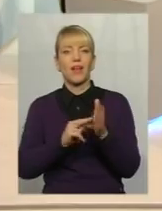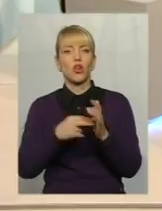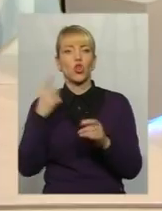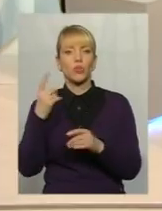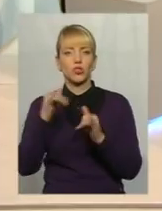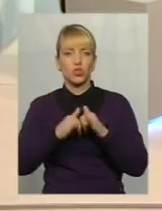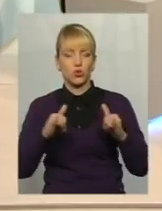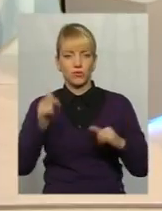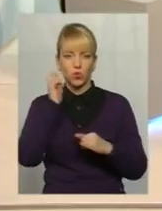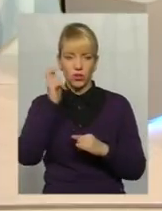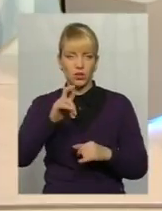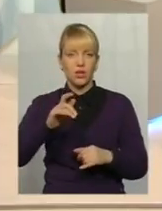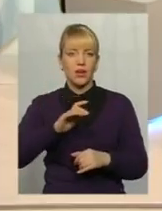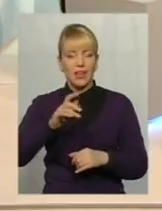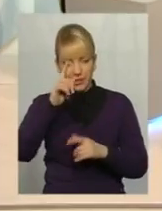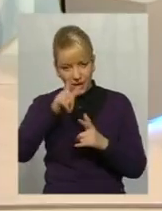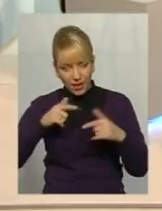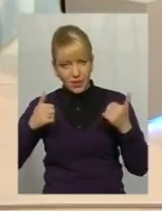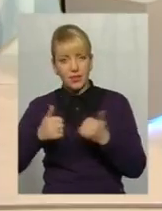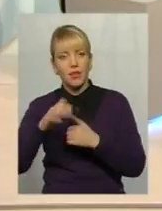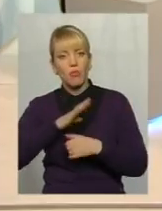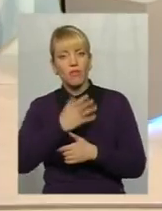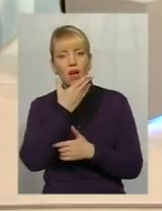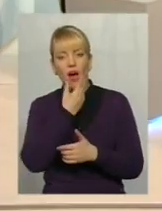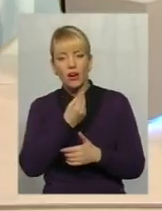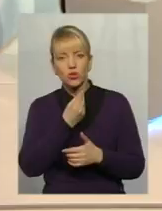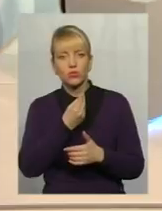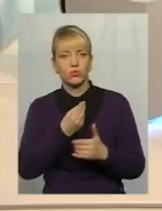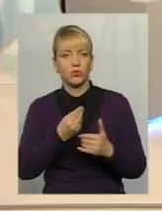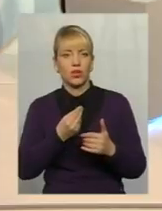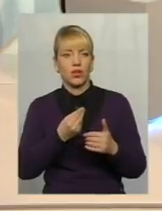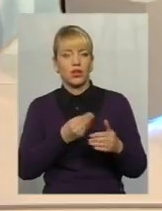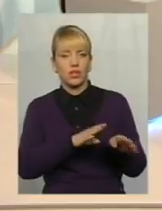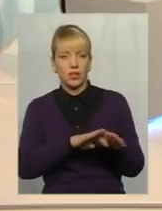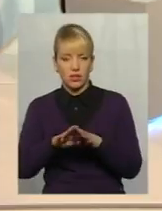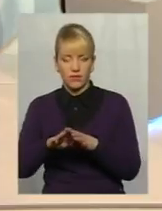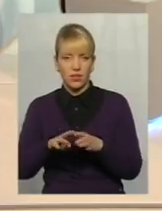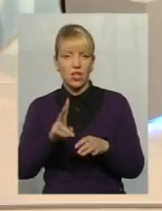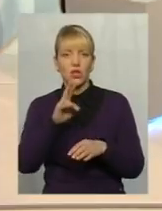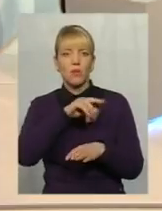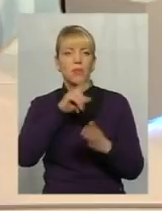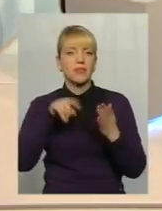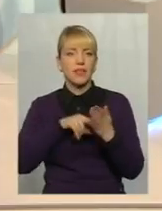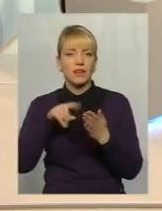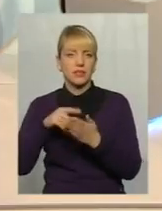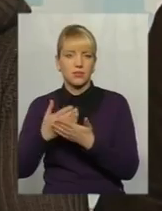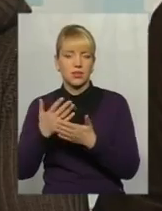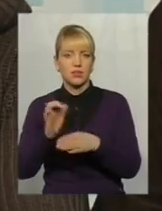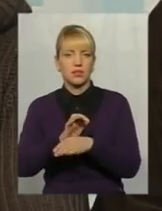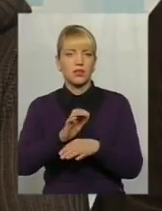країни був на хорошому рівні. Щоб люди питання еміграції в інші країни і так далі, і так далі. Розумієте, до чого я веду?